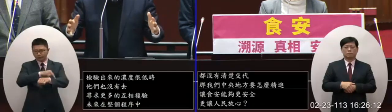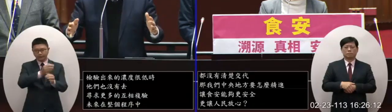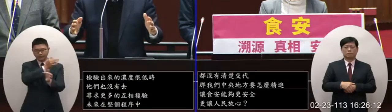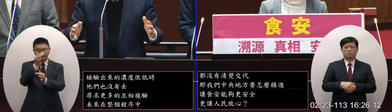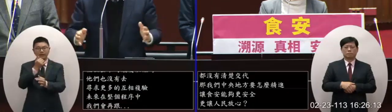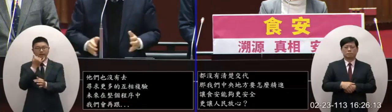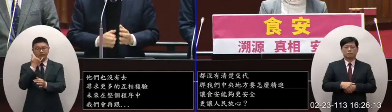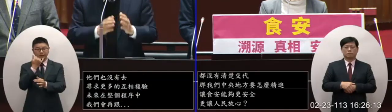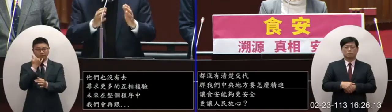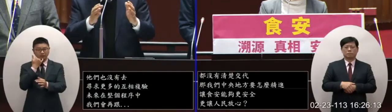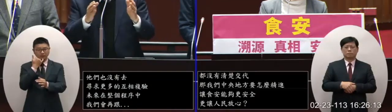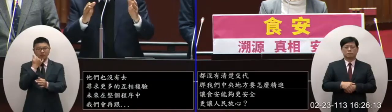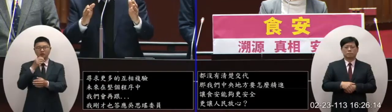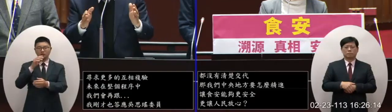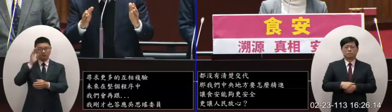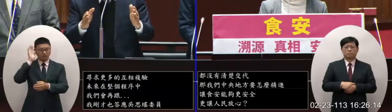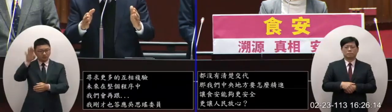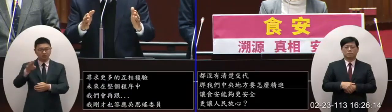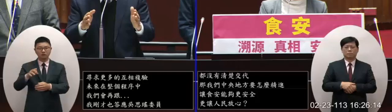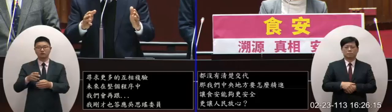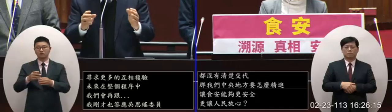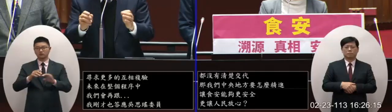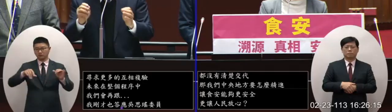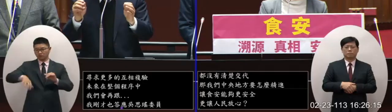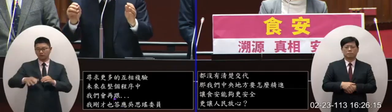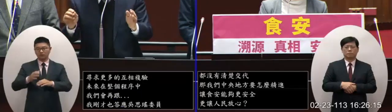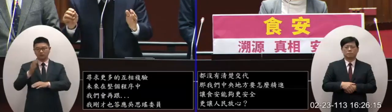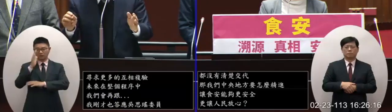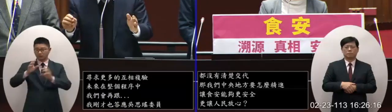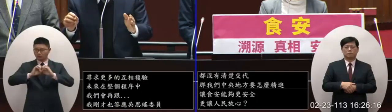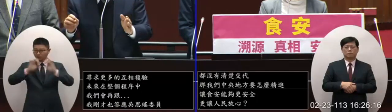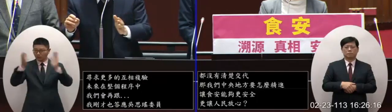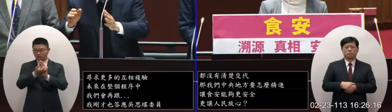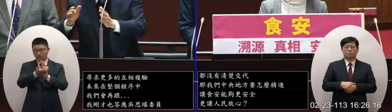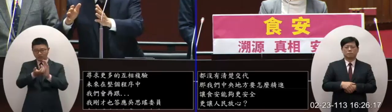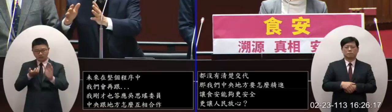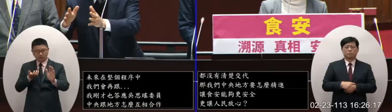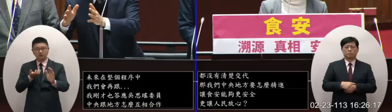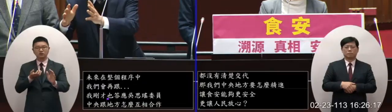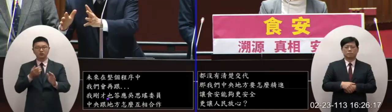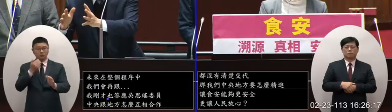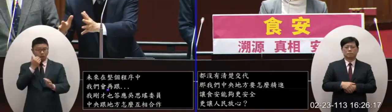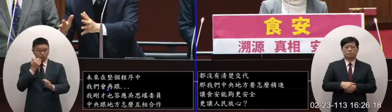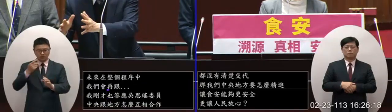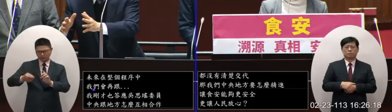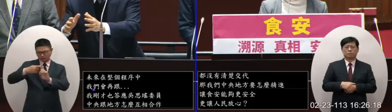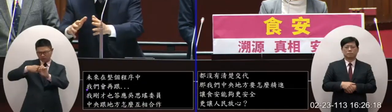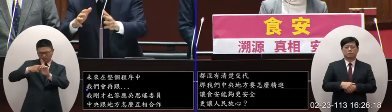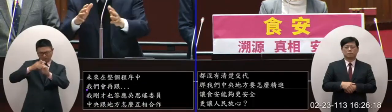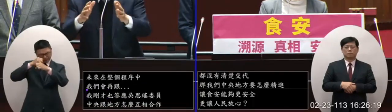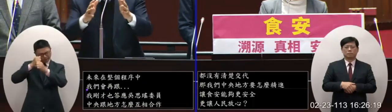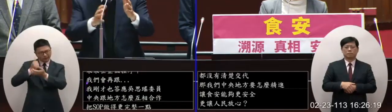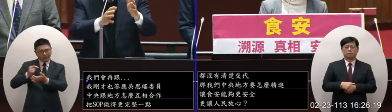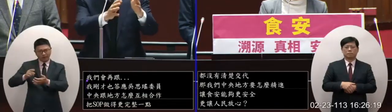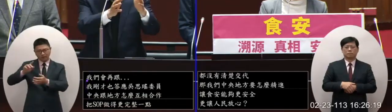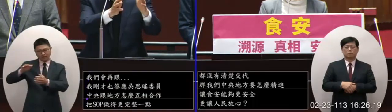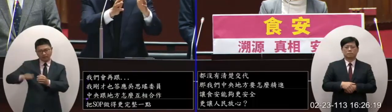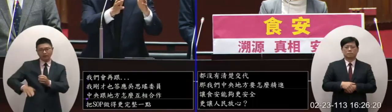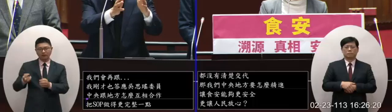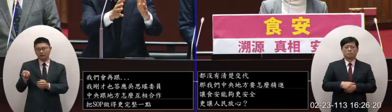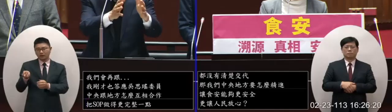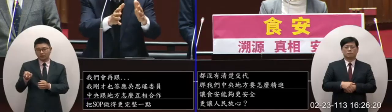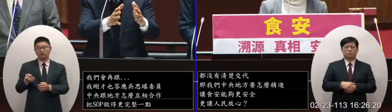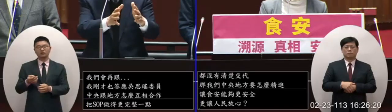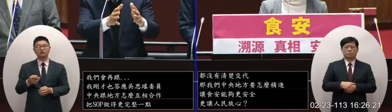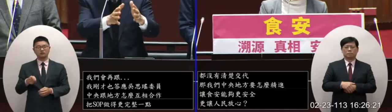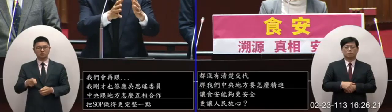政府也知道說在公佈這個事實之前呢特別是很低計量的時候應該要做到什麼的程度然後呢也應該要